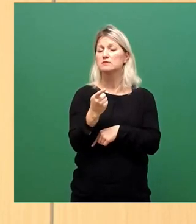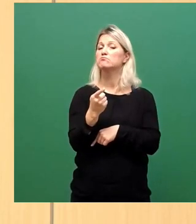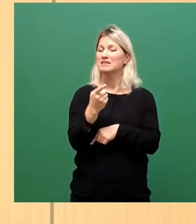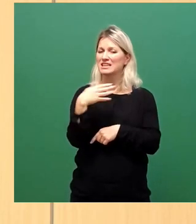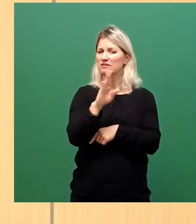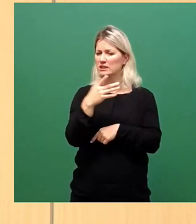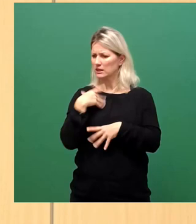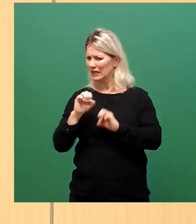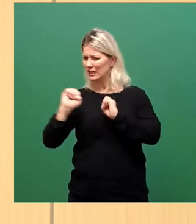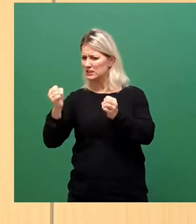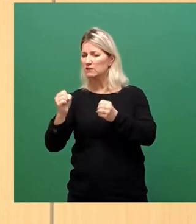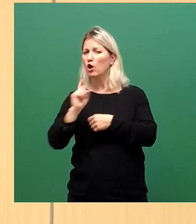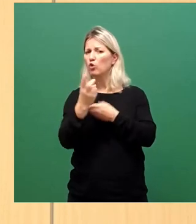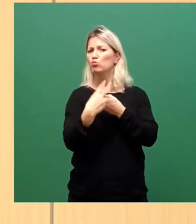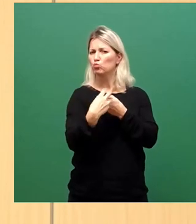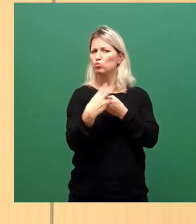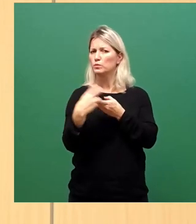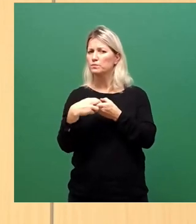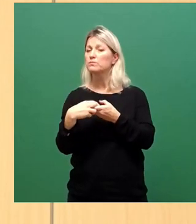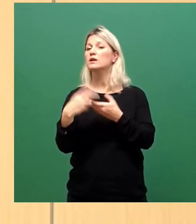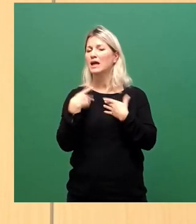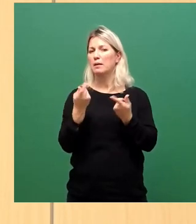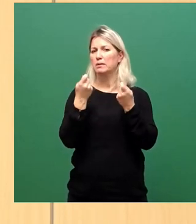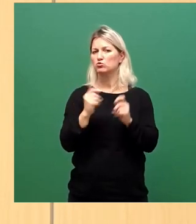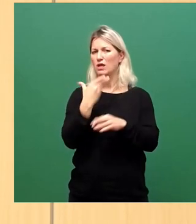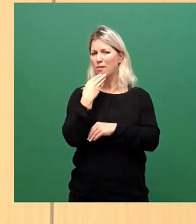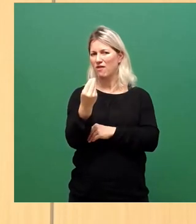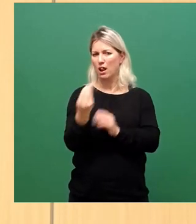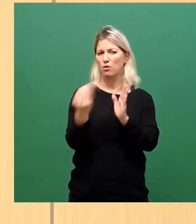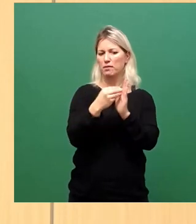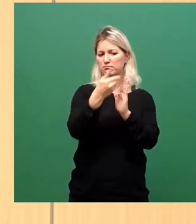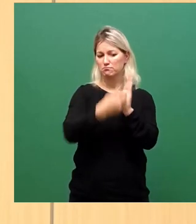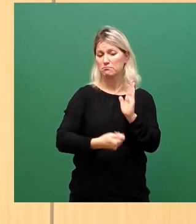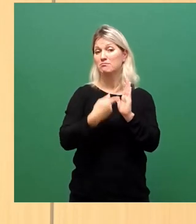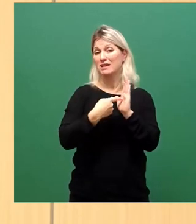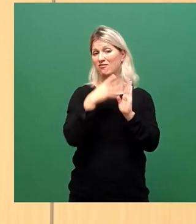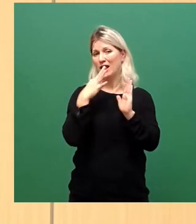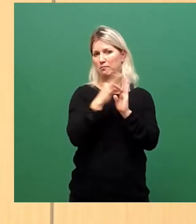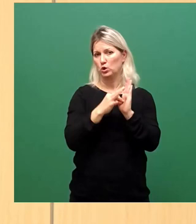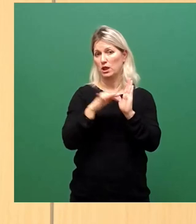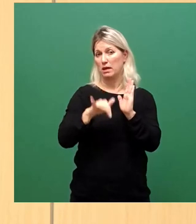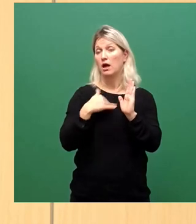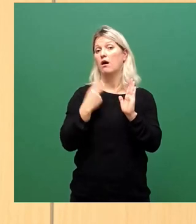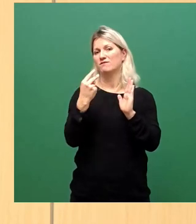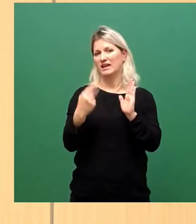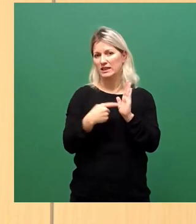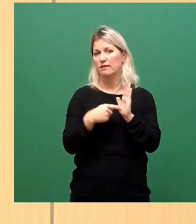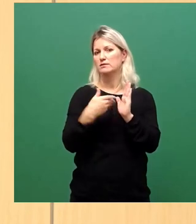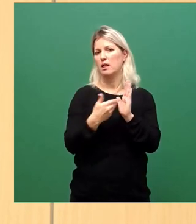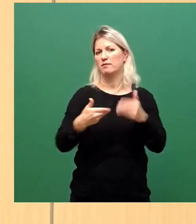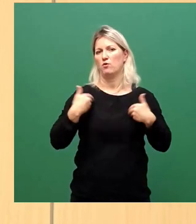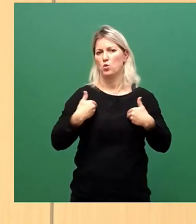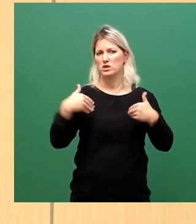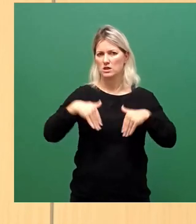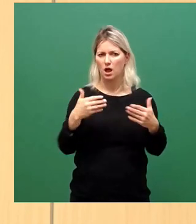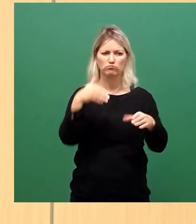finde, eine Beschlussempfehlung vorgelegt mit vielen Punkten heute, die sehr wichtig sind. Darüber bin ich zumindest ganz froh. Sie enthält zum